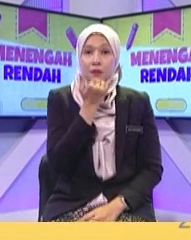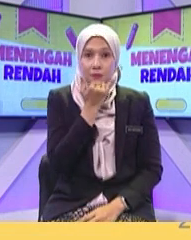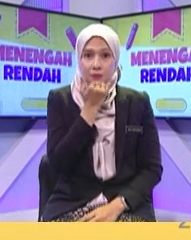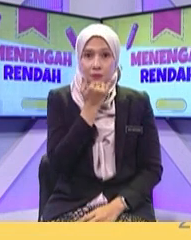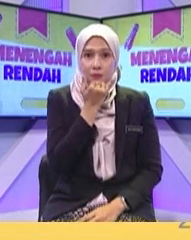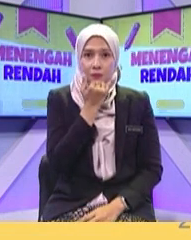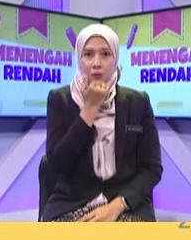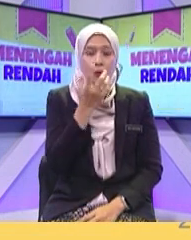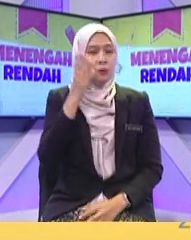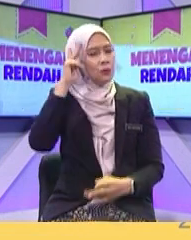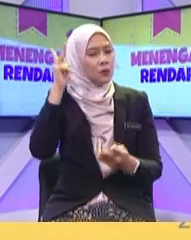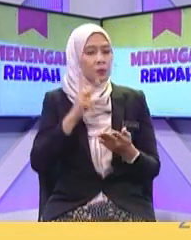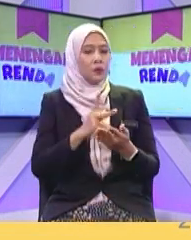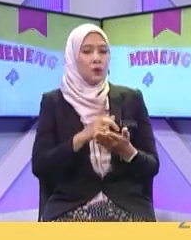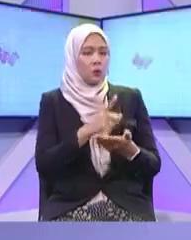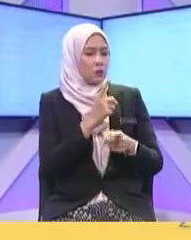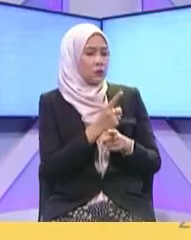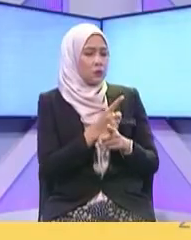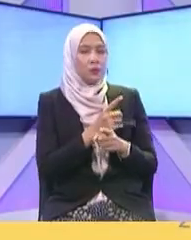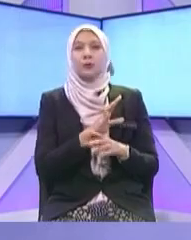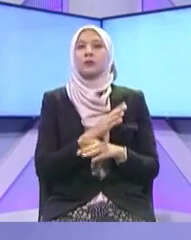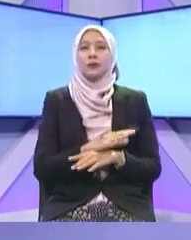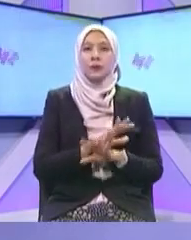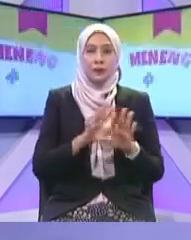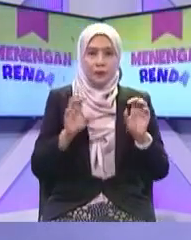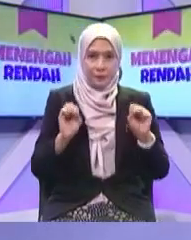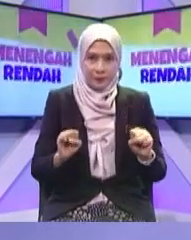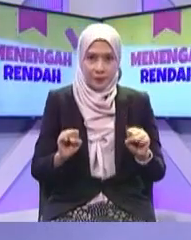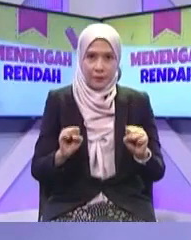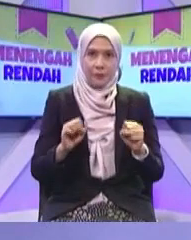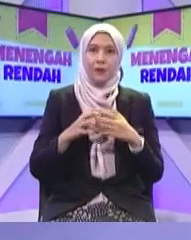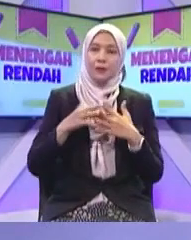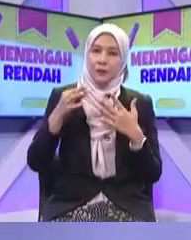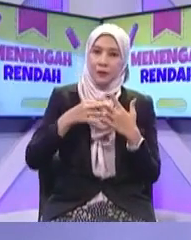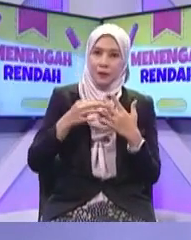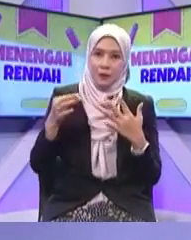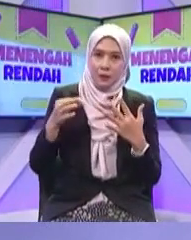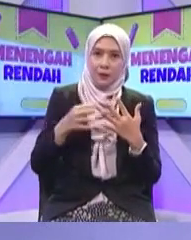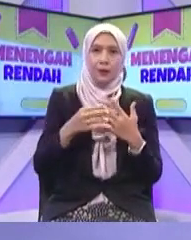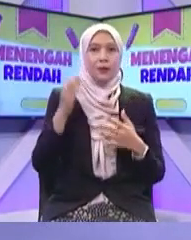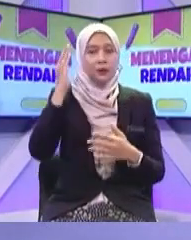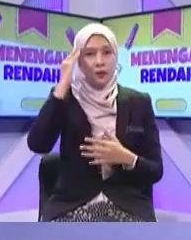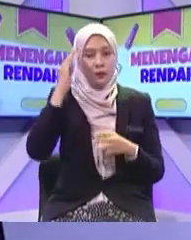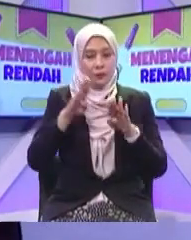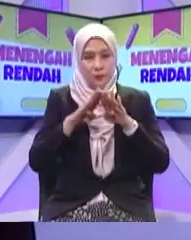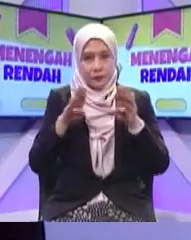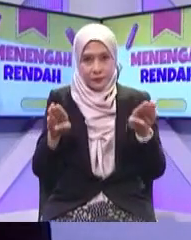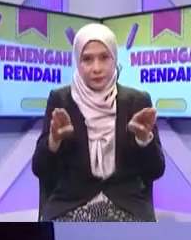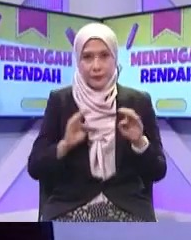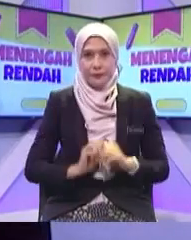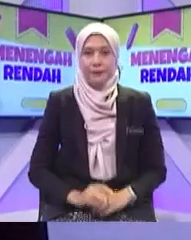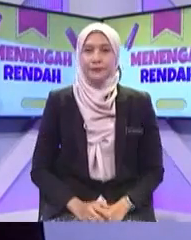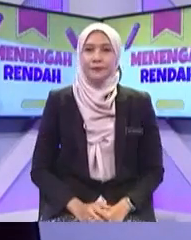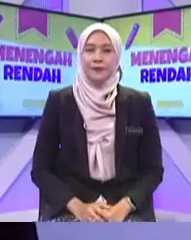tadi Okey kita Terus kepada pengukuhan Kita nak kukuh Cuma kita nak Imbas balik sedikit Apa yang telah kita